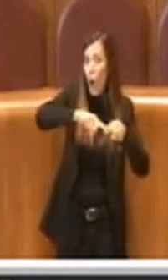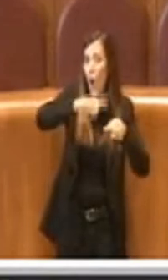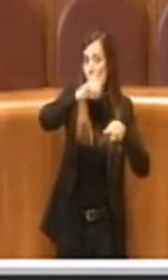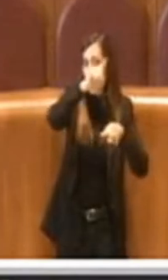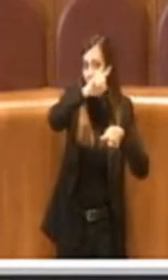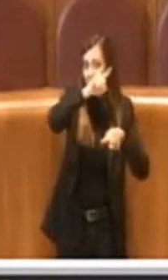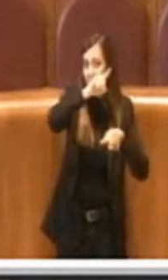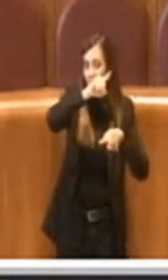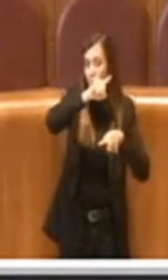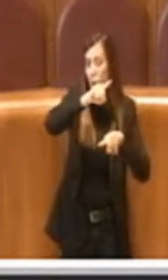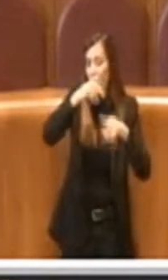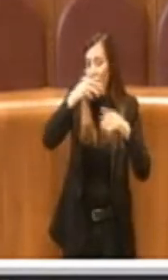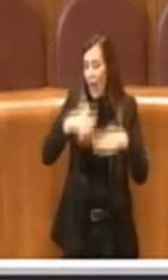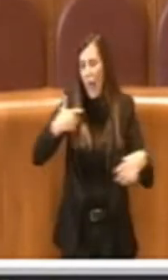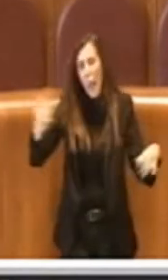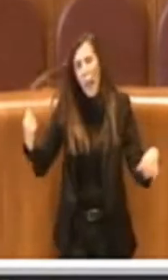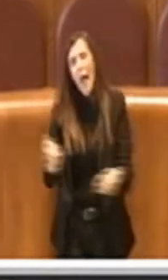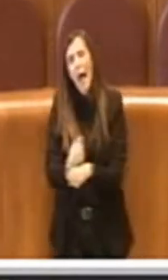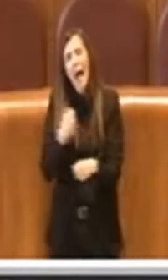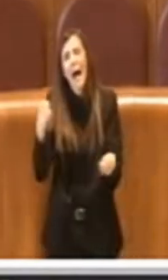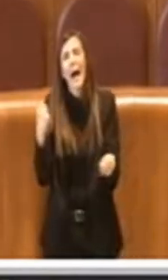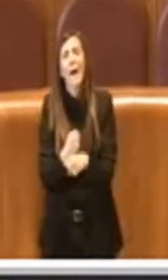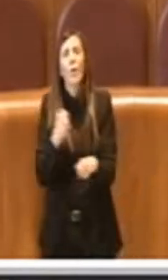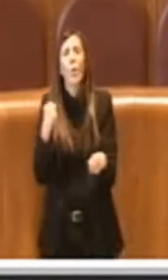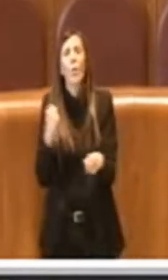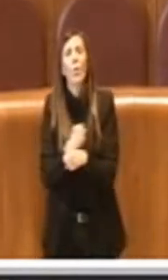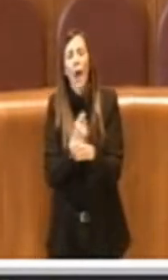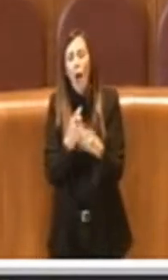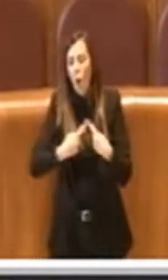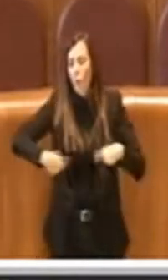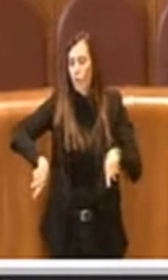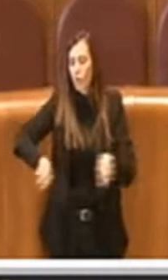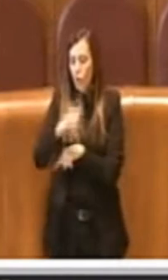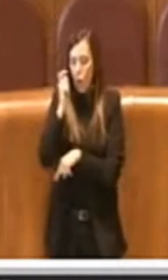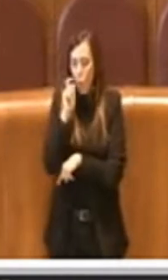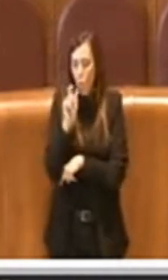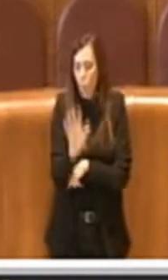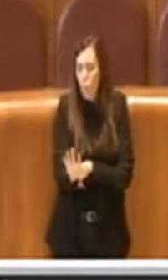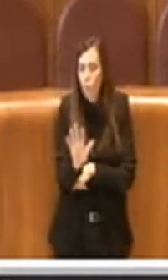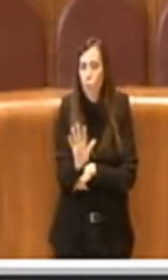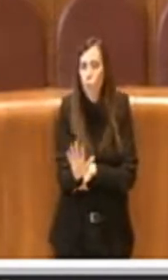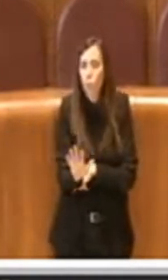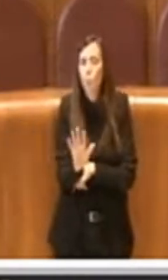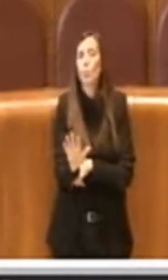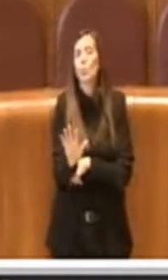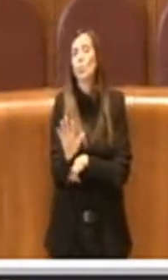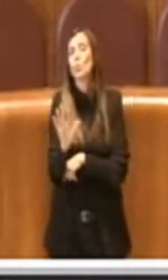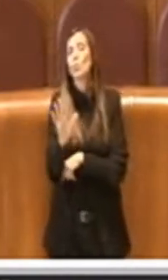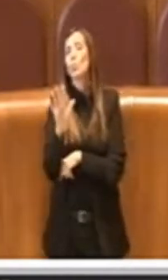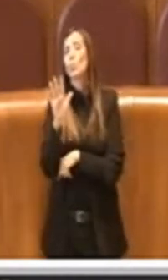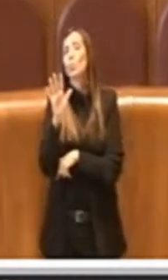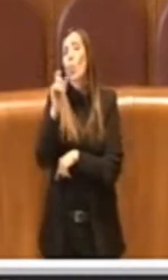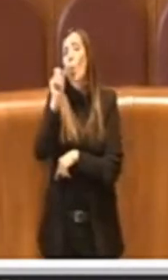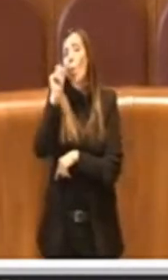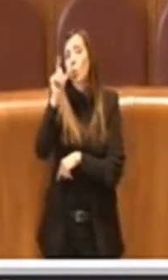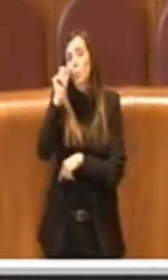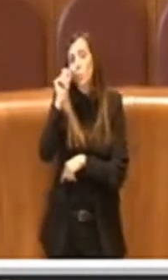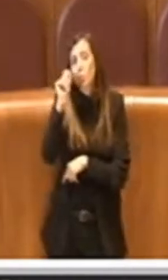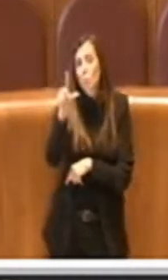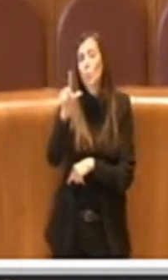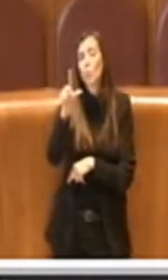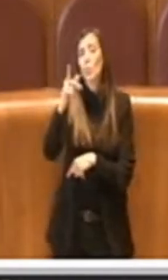abbiamo lavorato proprio come commissione cultura e con la soprintendenza